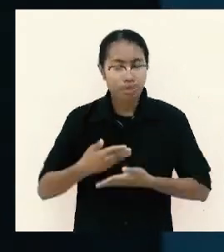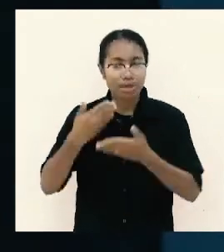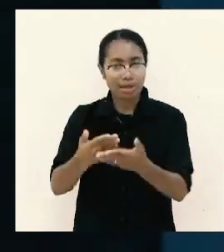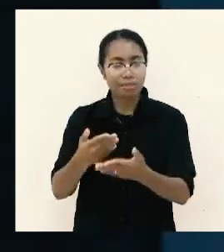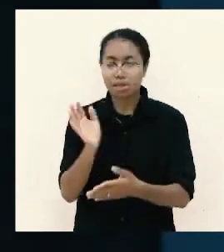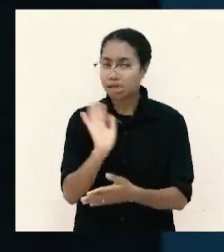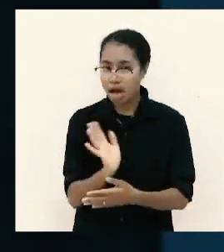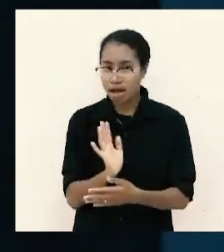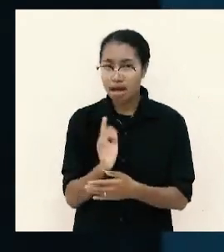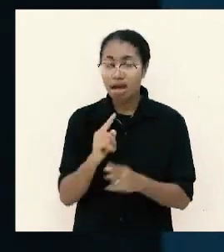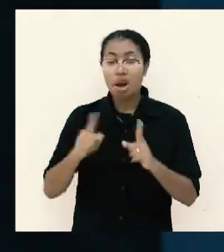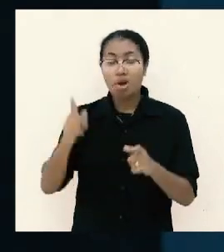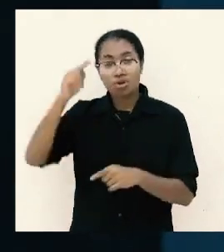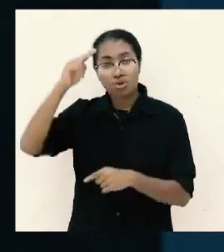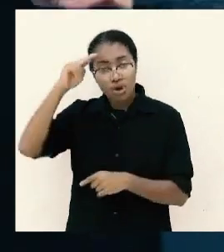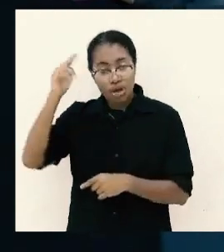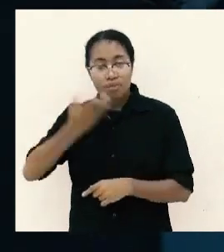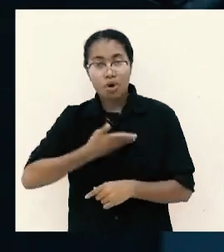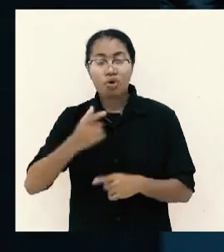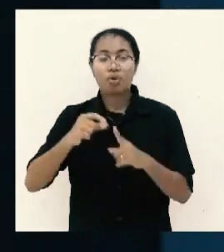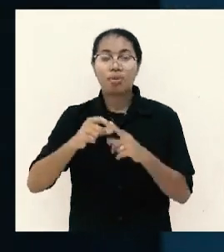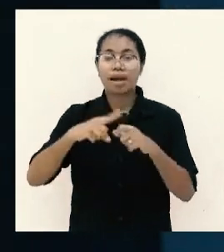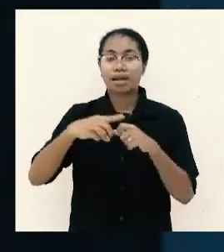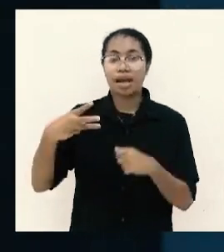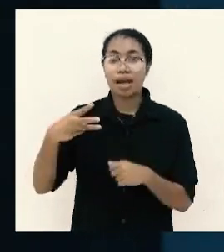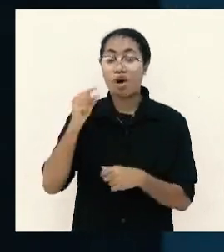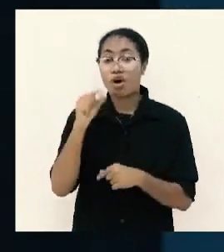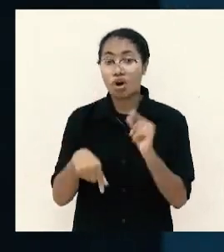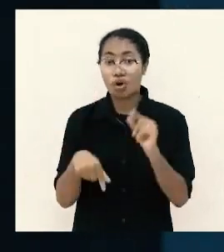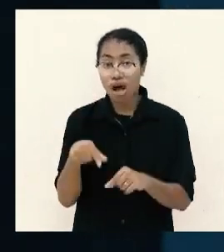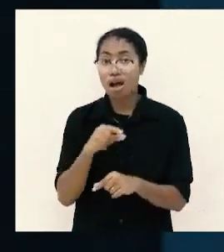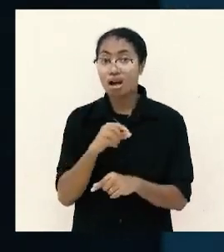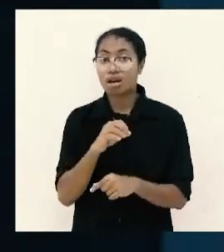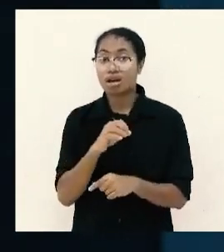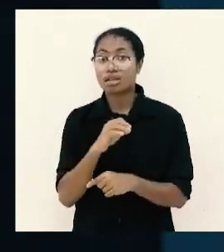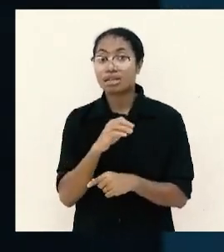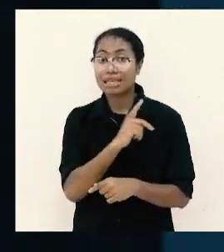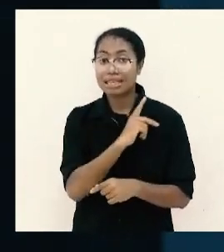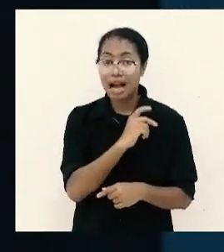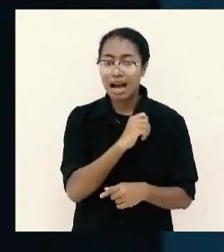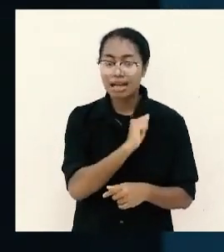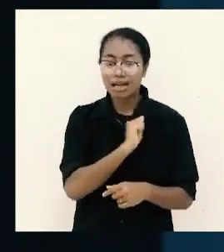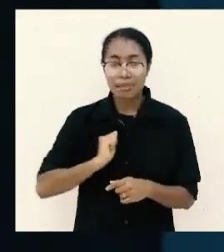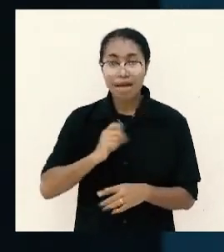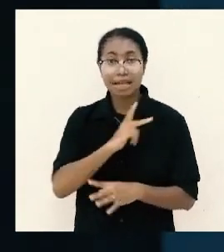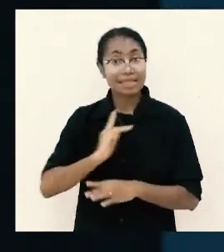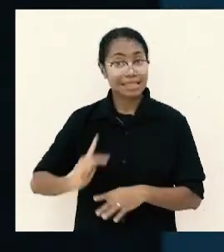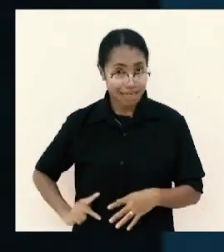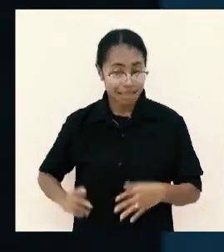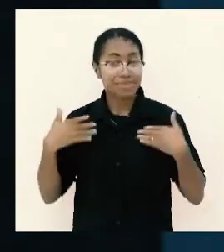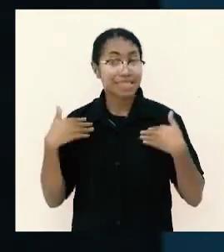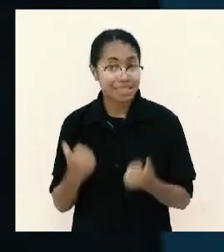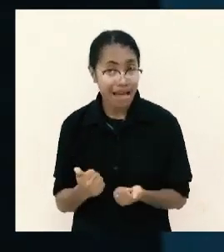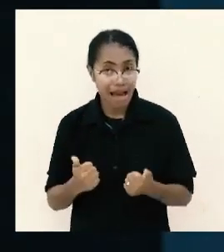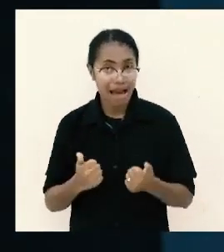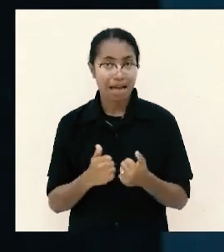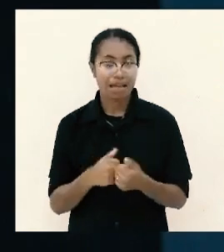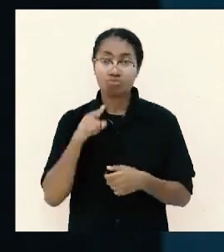kalau Tuhan mau pakai orang non-Kristen memberkati gereja bisa bukankah dia pernah